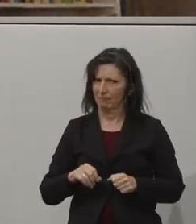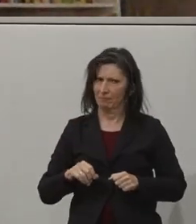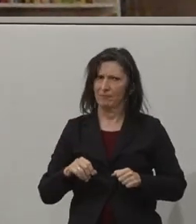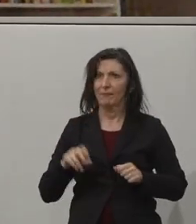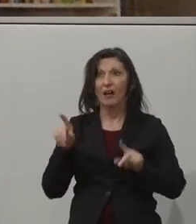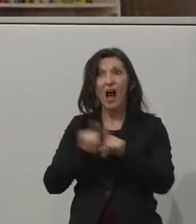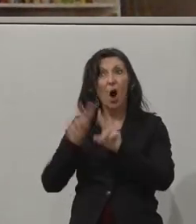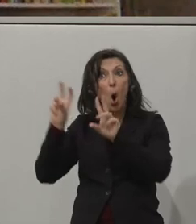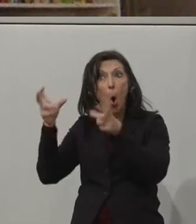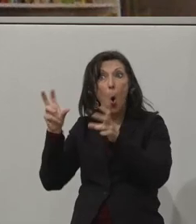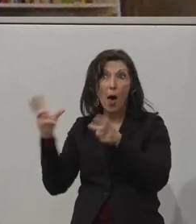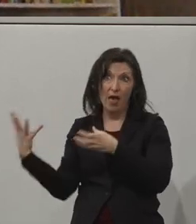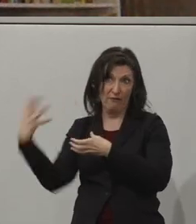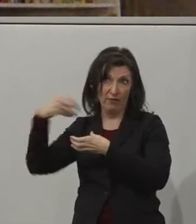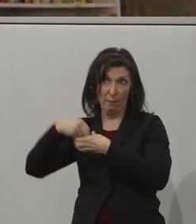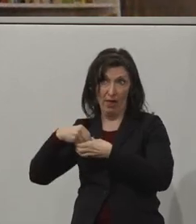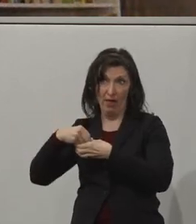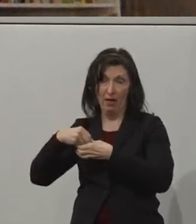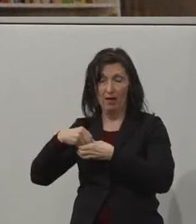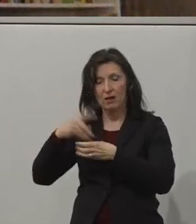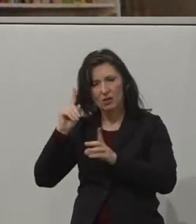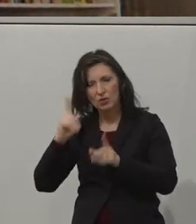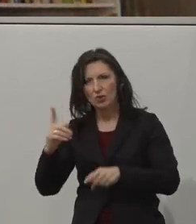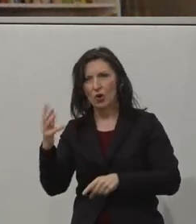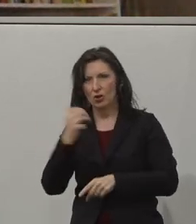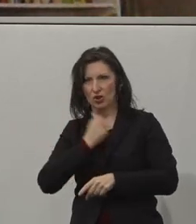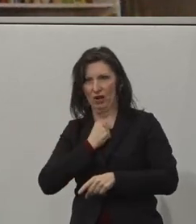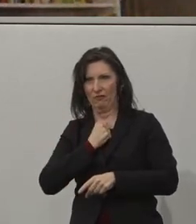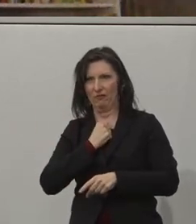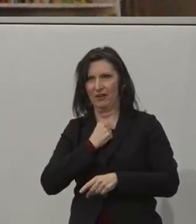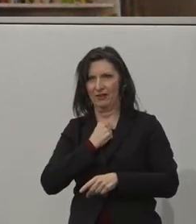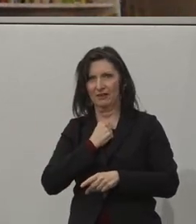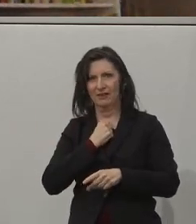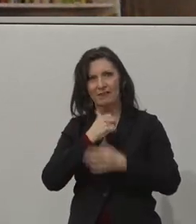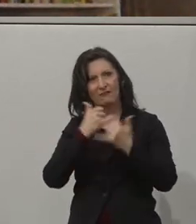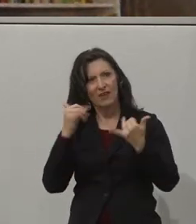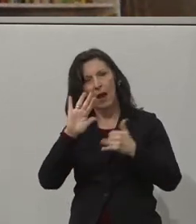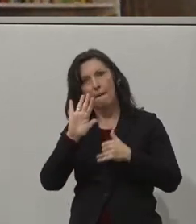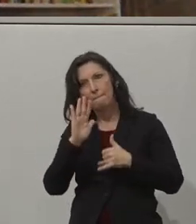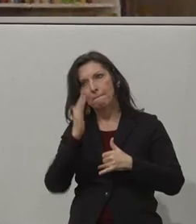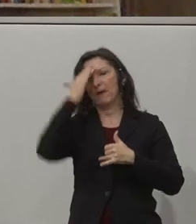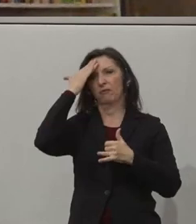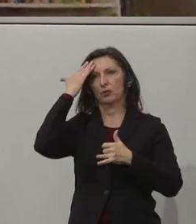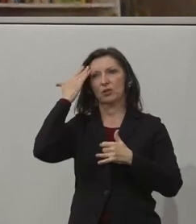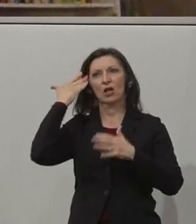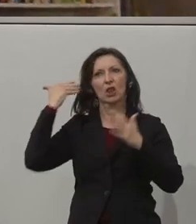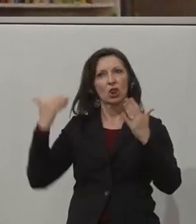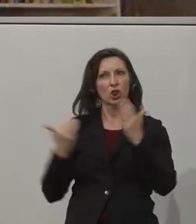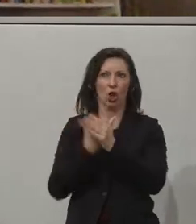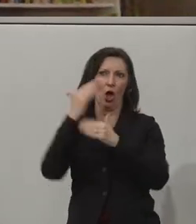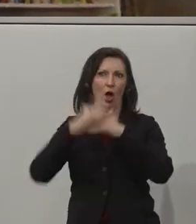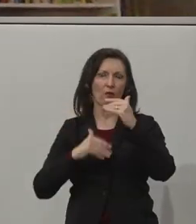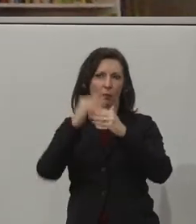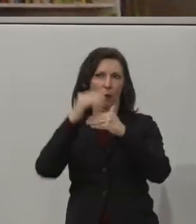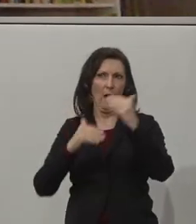ORF zu schaffen, und dass man ein neues Bewusstsein schafft auf einem ganz anderen Level.